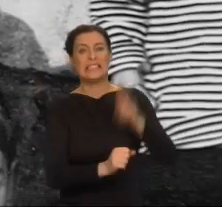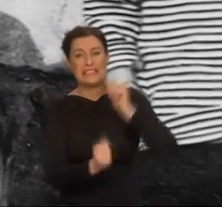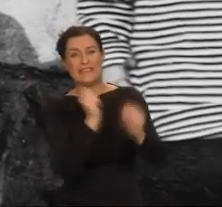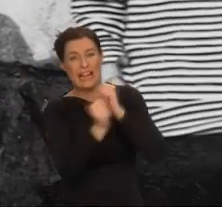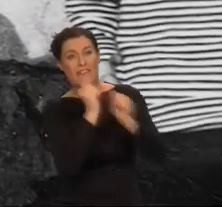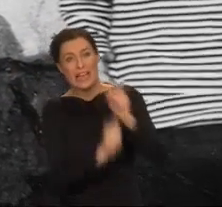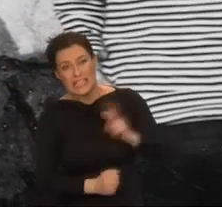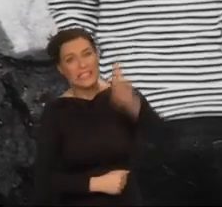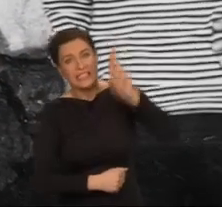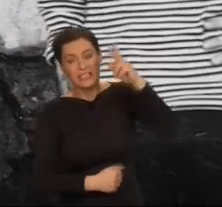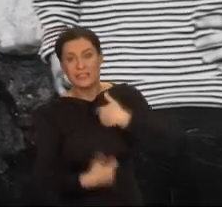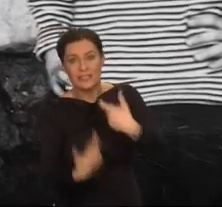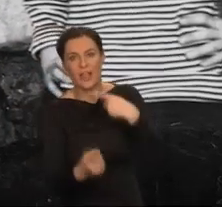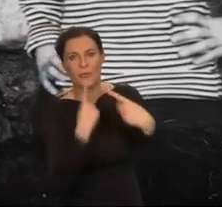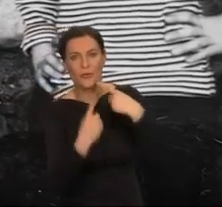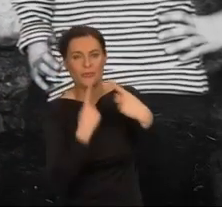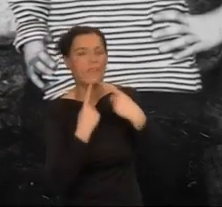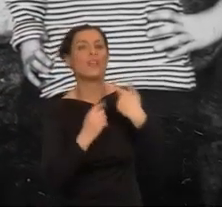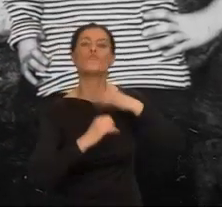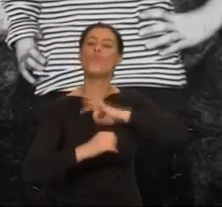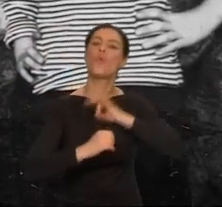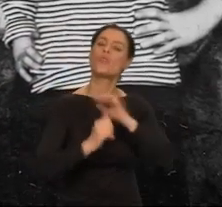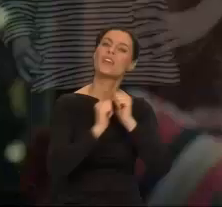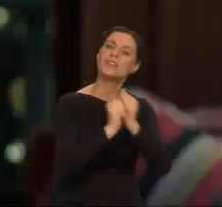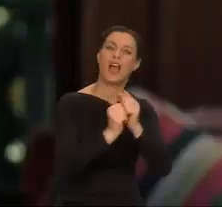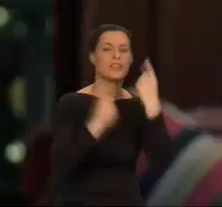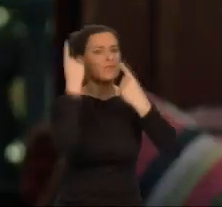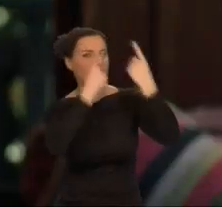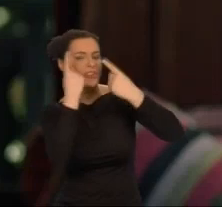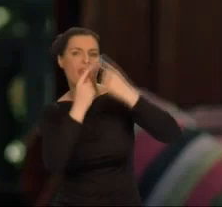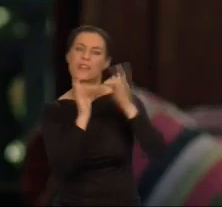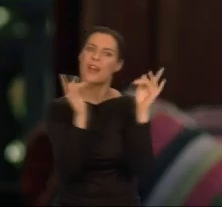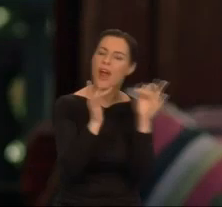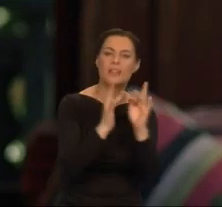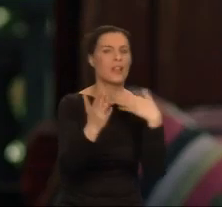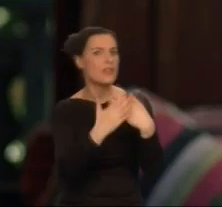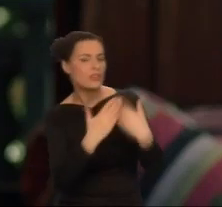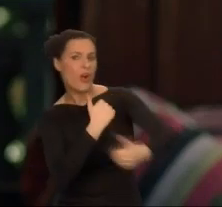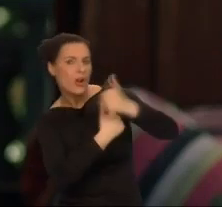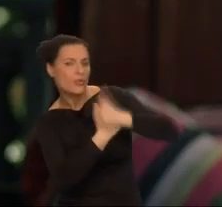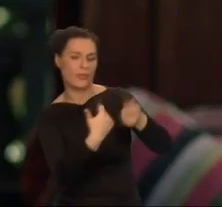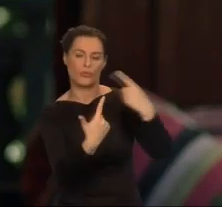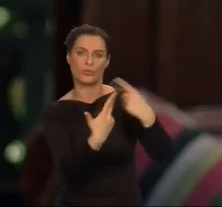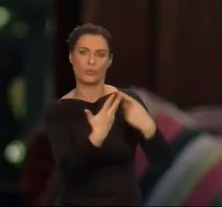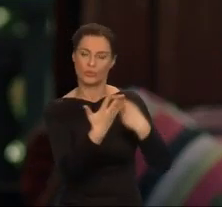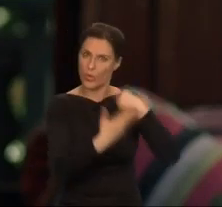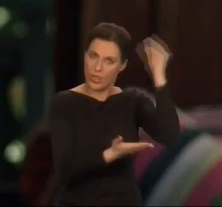Nauczyła się dyskutować i bronić swoich racji, co było chyba niezwykłe dla dziewcząt jej pokolenia.